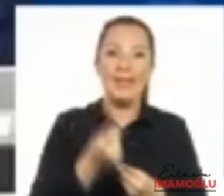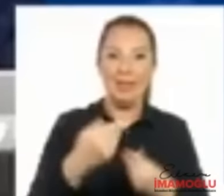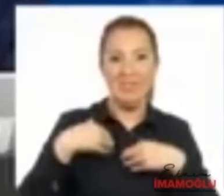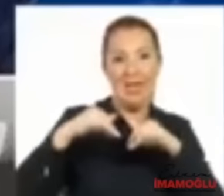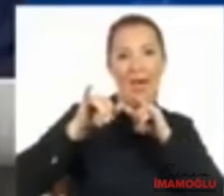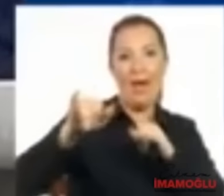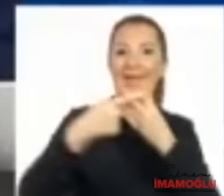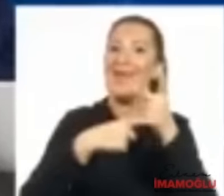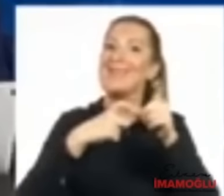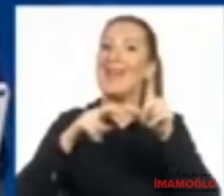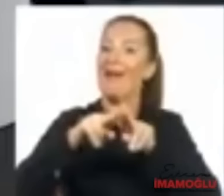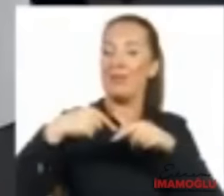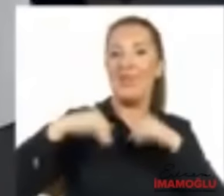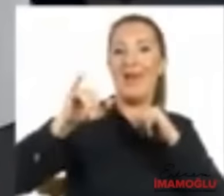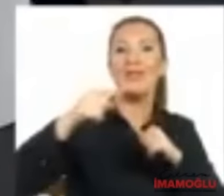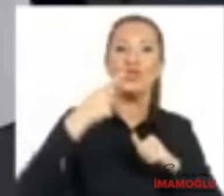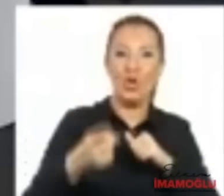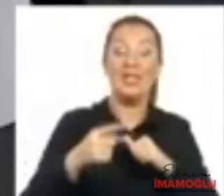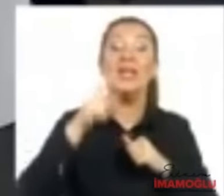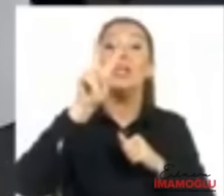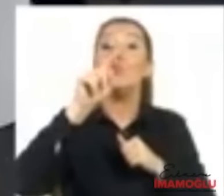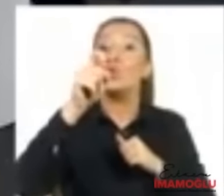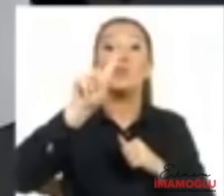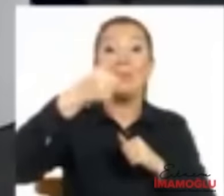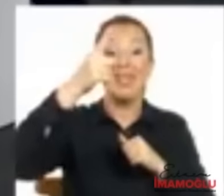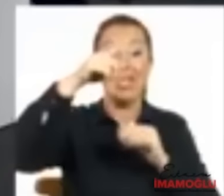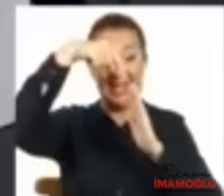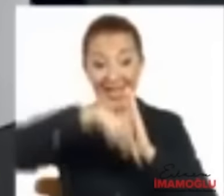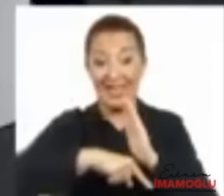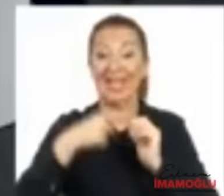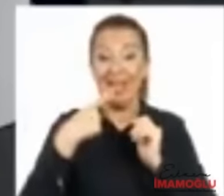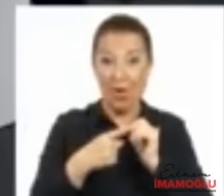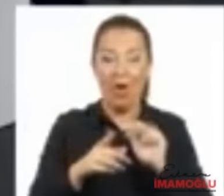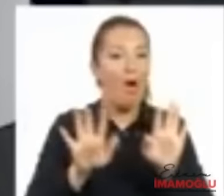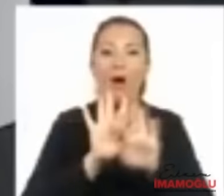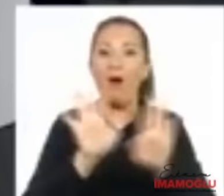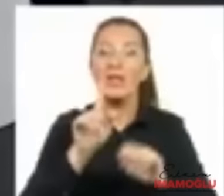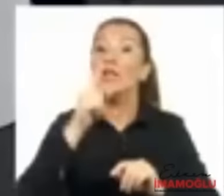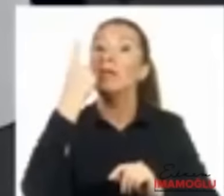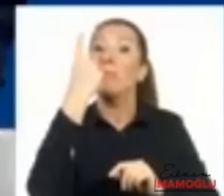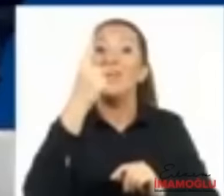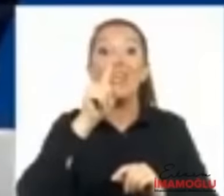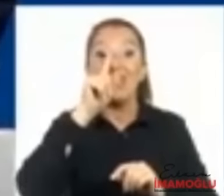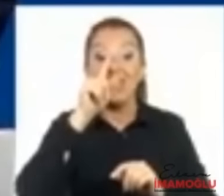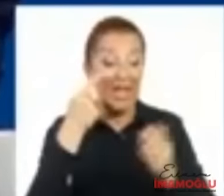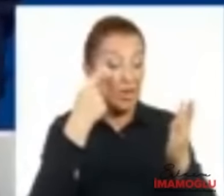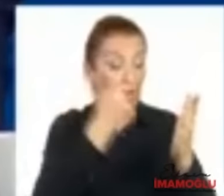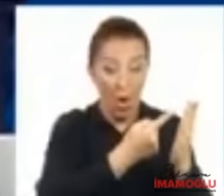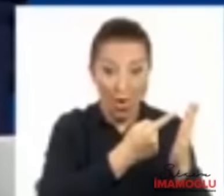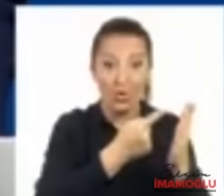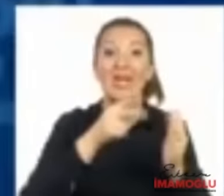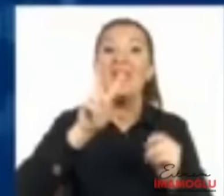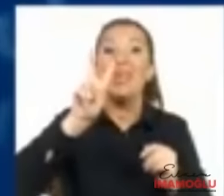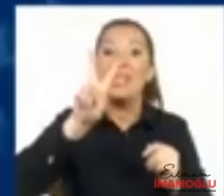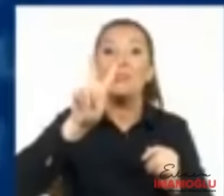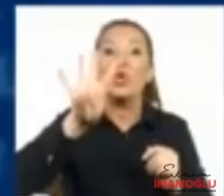yirmi dokuz binden indi diyor Sayın Yıldırım tutanak burada bir Nisan tutanağı yirmi dokuz değil yirmi dört